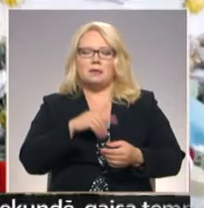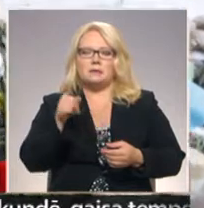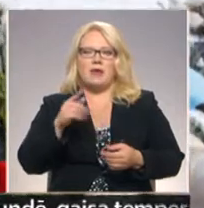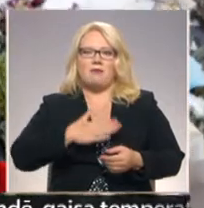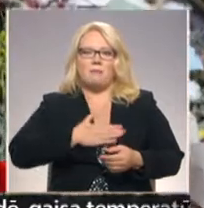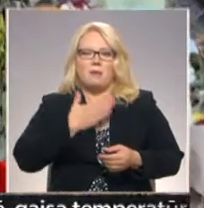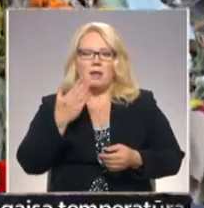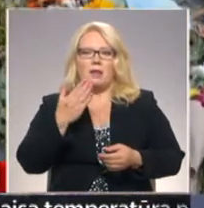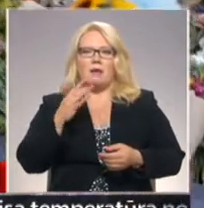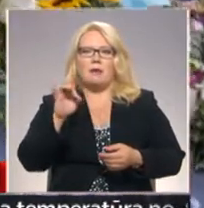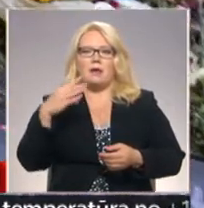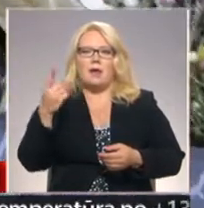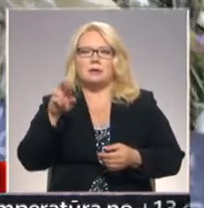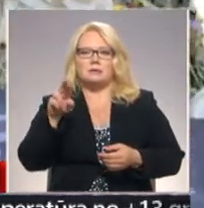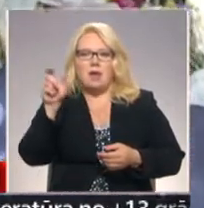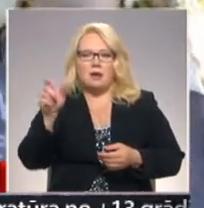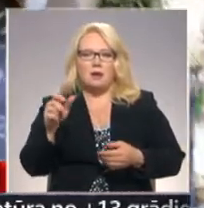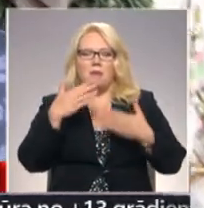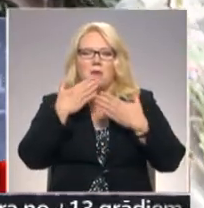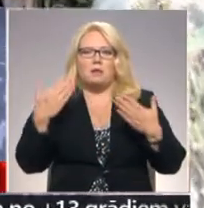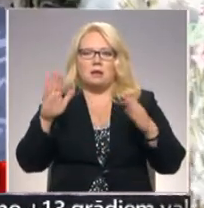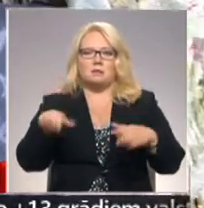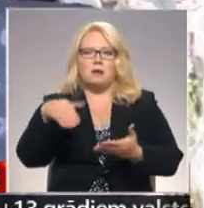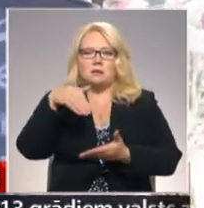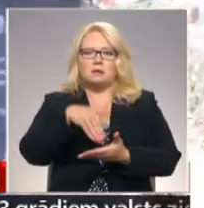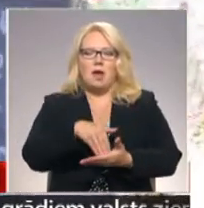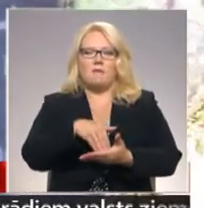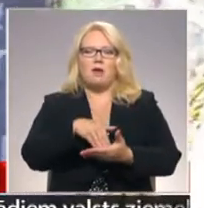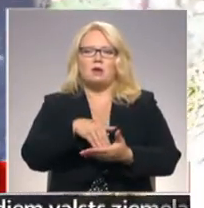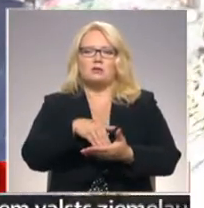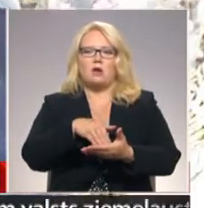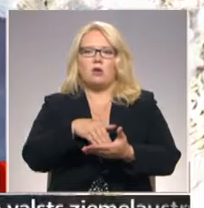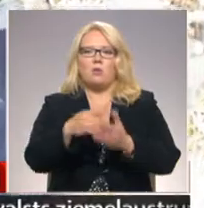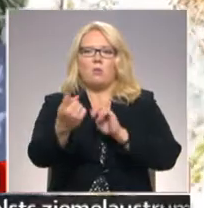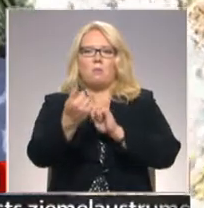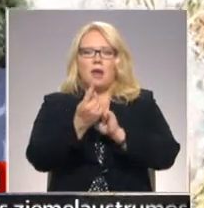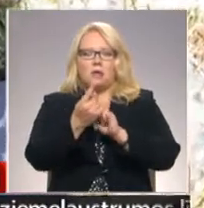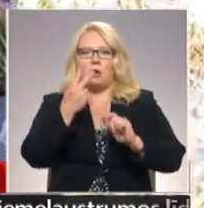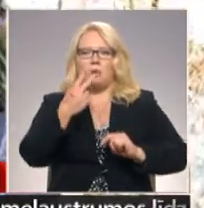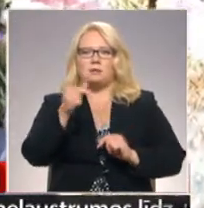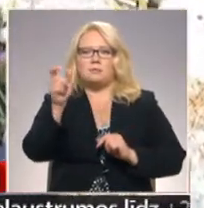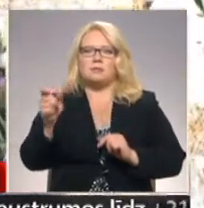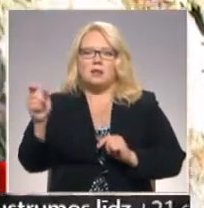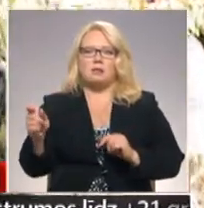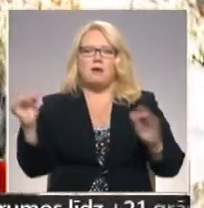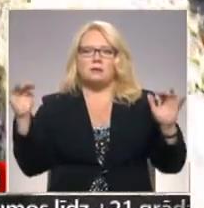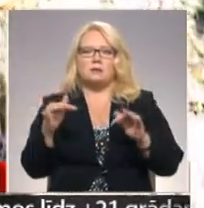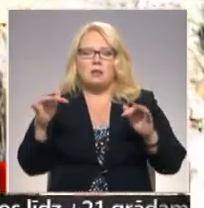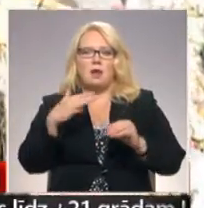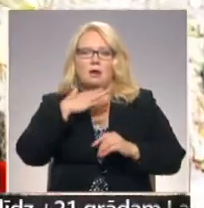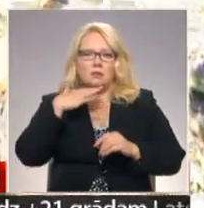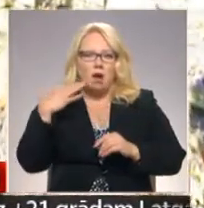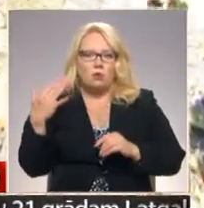mīlam, Hezera, paldies par stāvēšanu pretī. Redzam, cilvēki joprojām sanāk daudzi